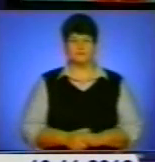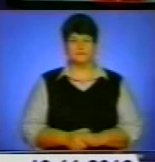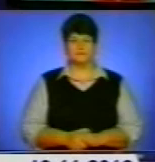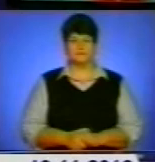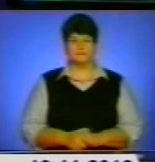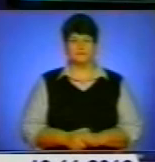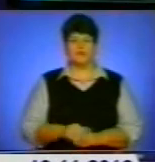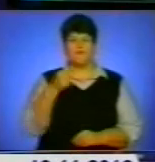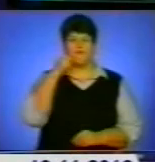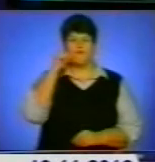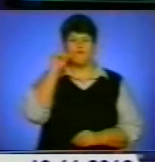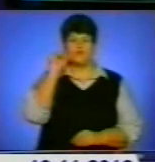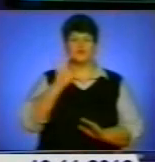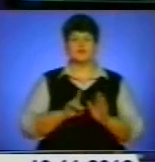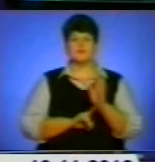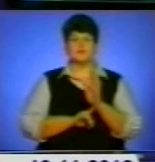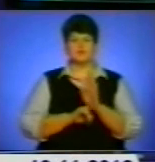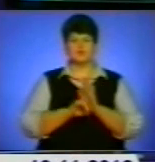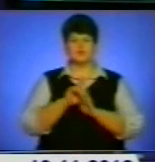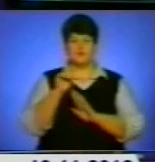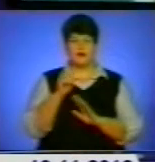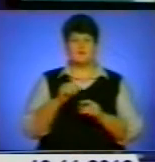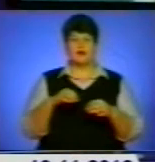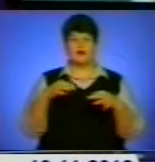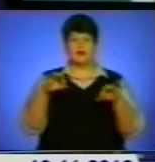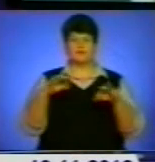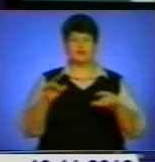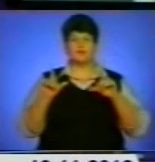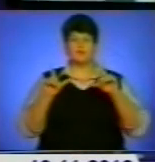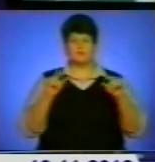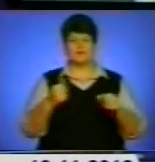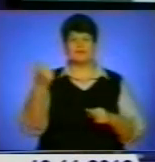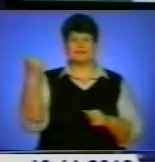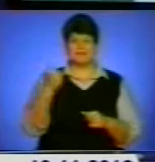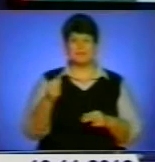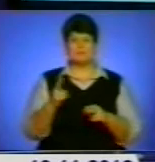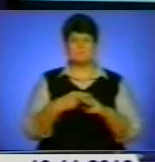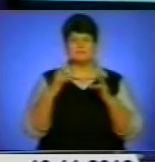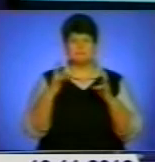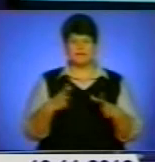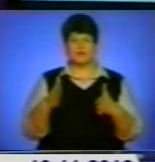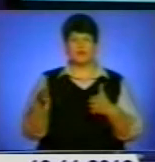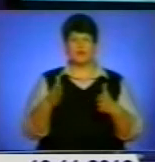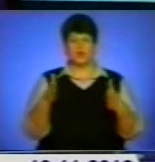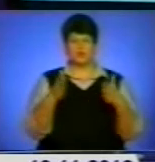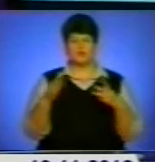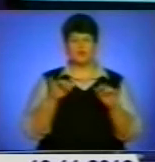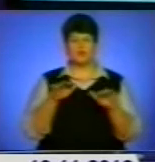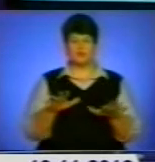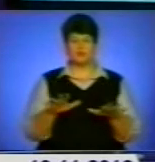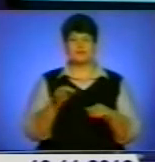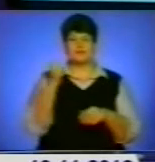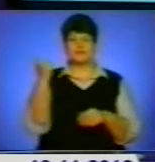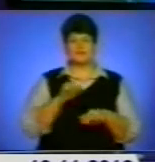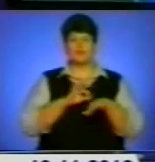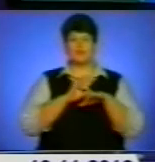Учора фінішував автопробіг у рамках проєкту «Тиждень безпеки дорожнього руху». Впродовж тижня учасники акції проводили аудит